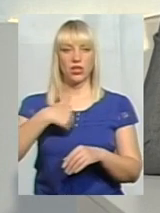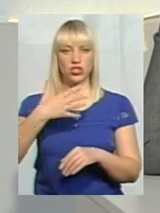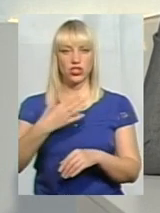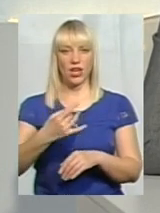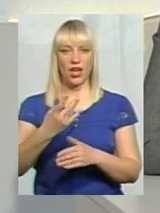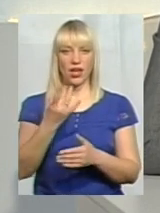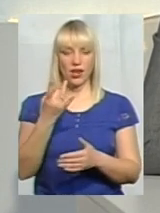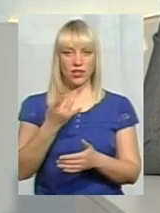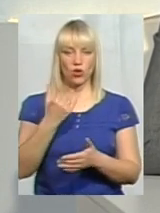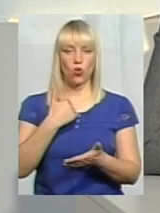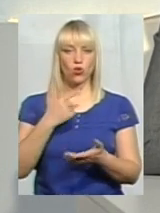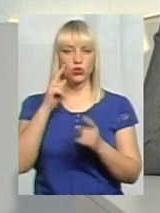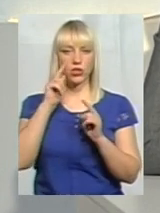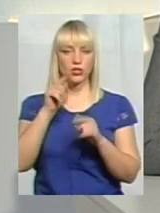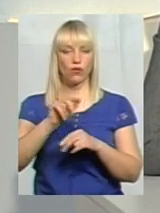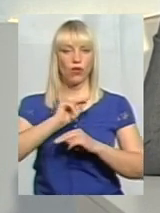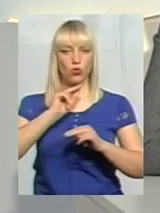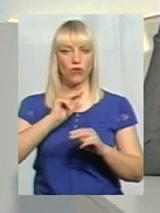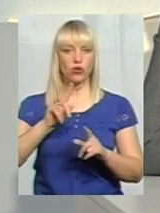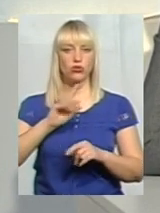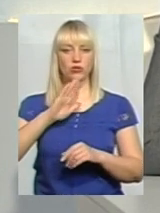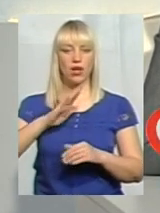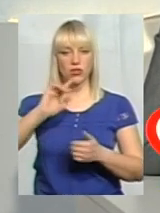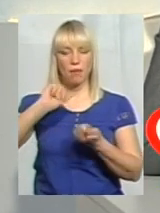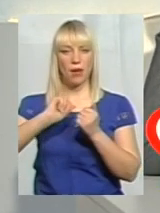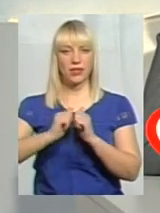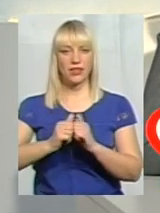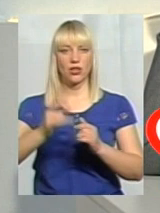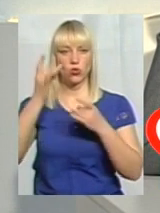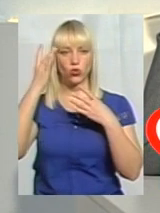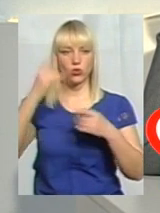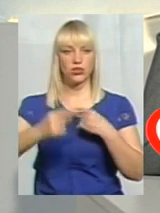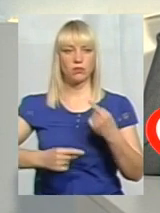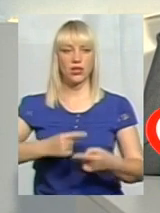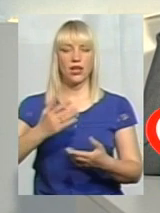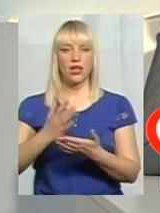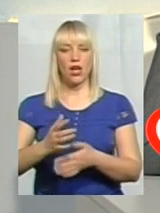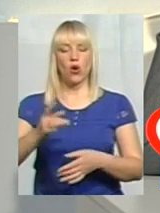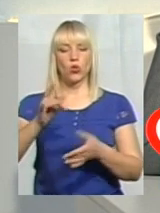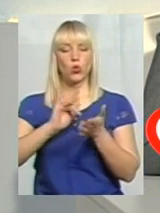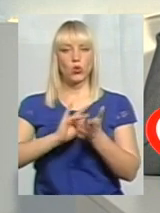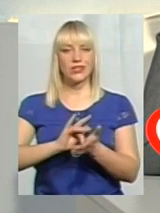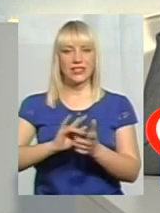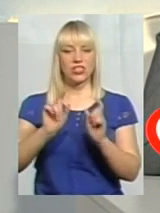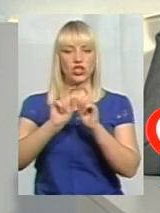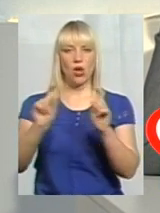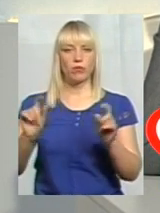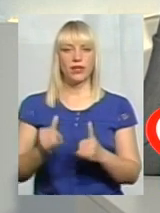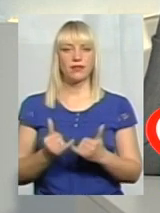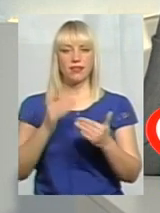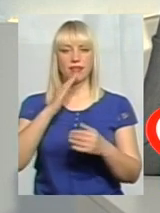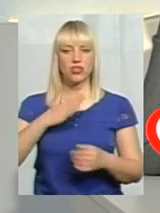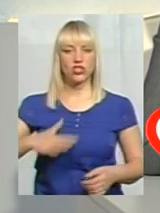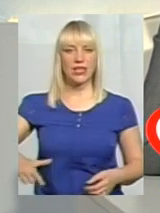ще раз акцентувати увагу на те, що наші пам'ятки, які культурні спачні, вони ще є певним туристичним об'єктом для нашої території.